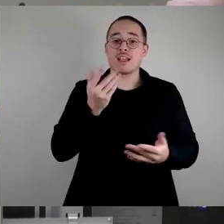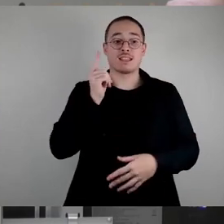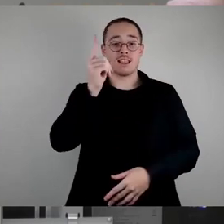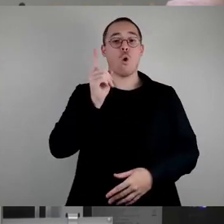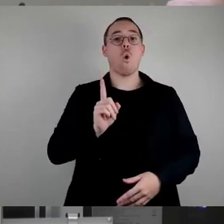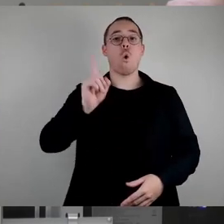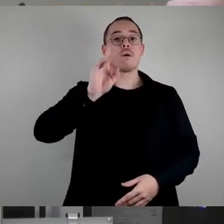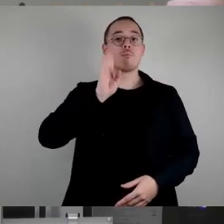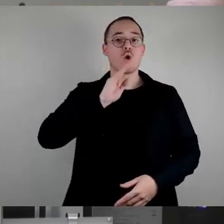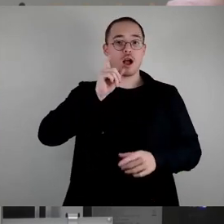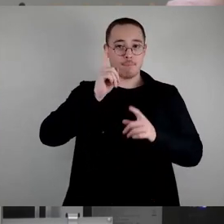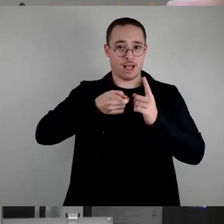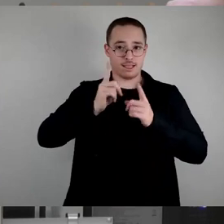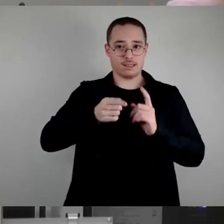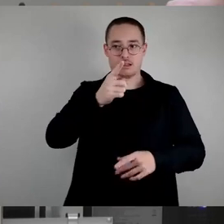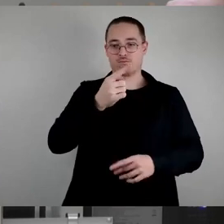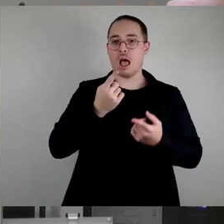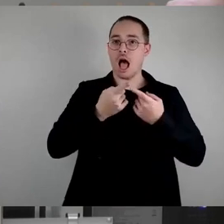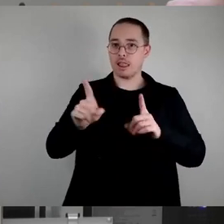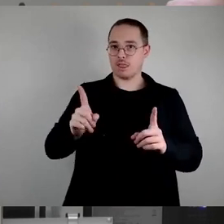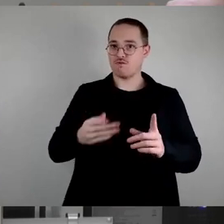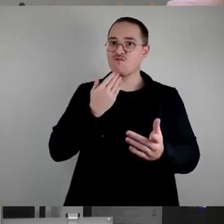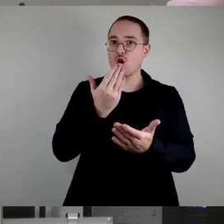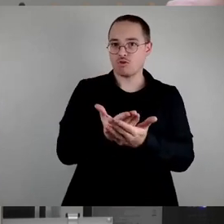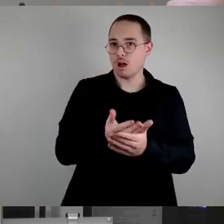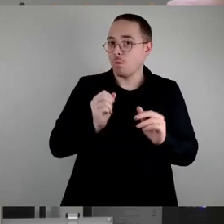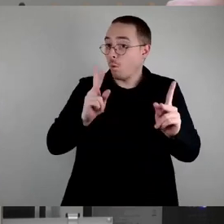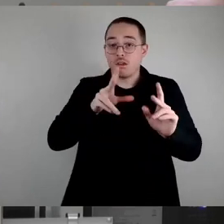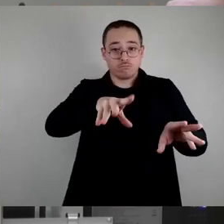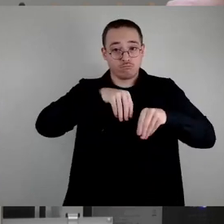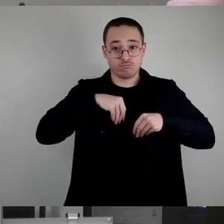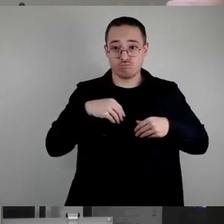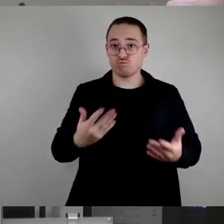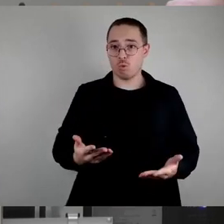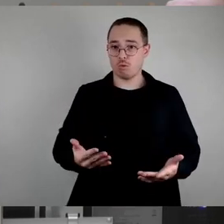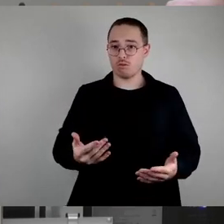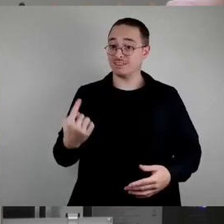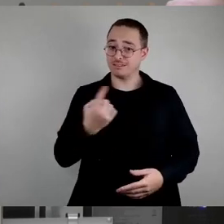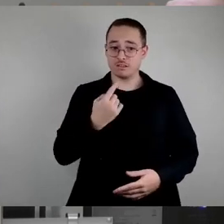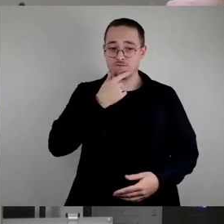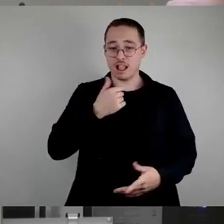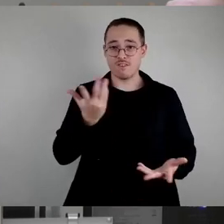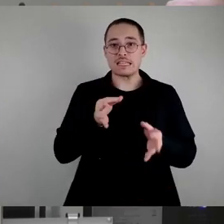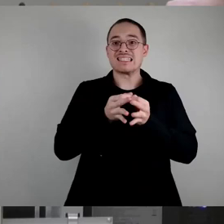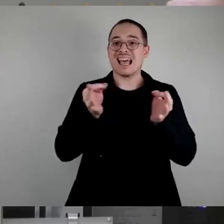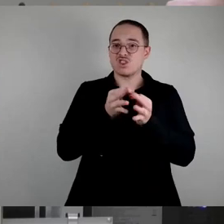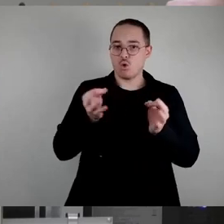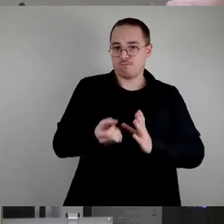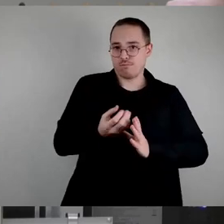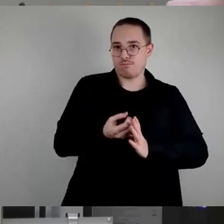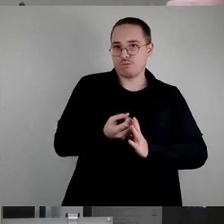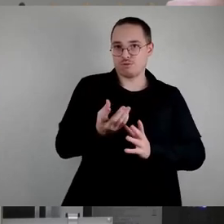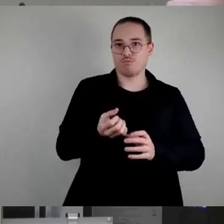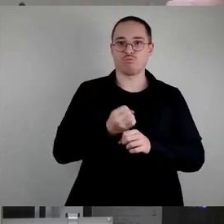ist im Grunde die Beauftragung der Erarbeitung einer Satzung. Darum geht es uns. Und dann kann natürlich in der weiteren, wir wollen den